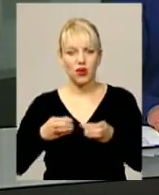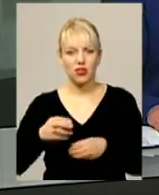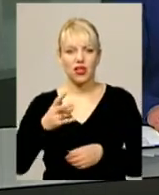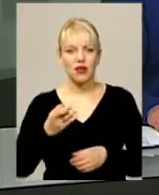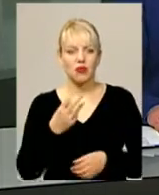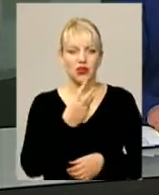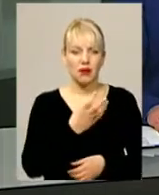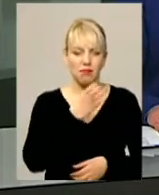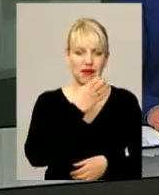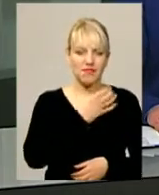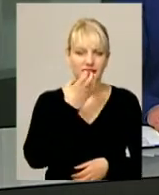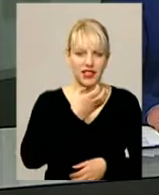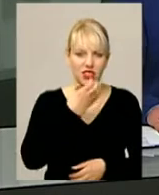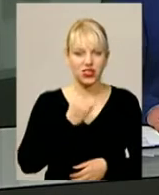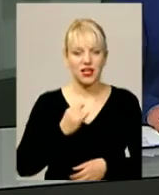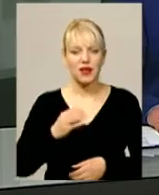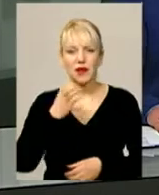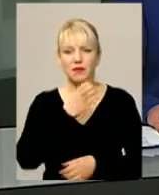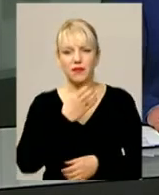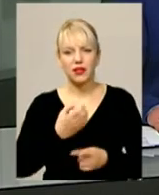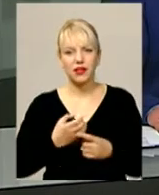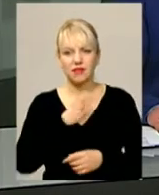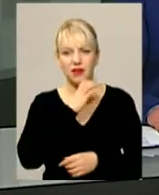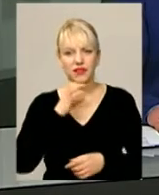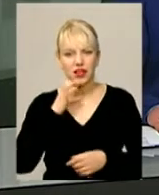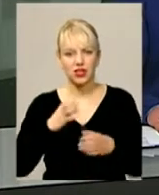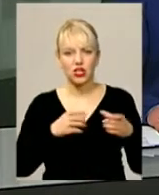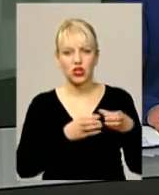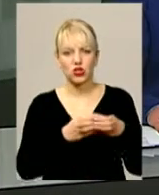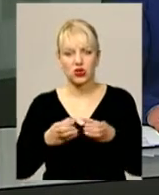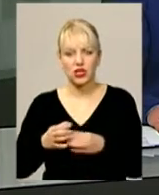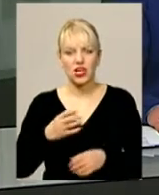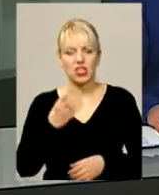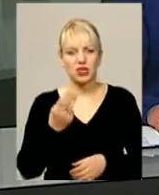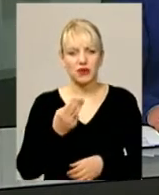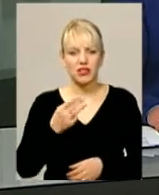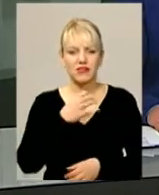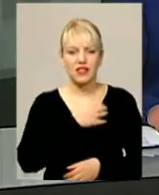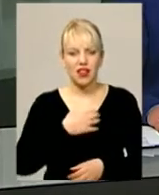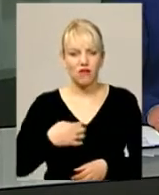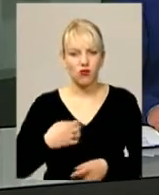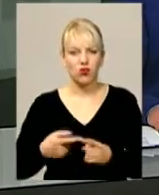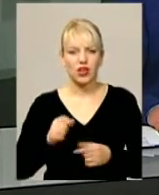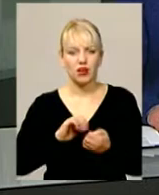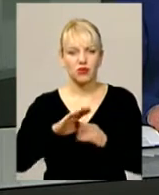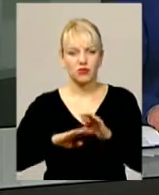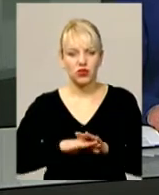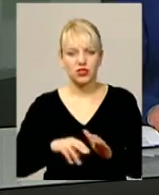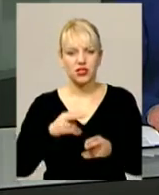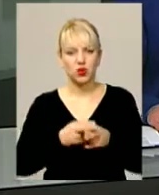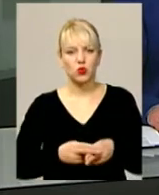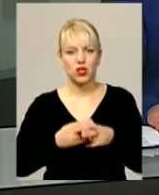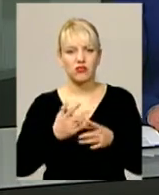північній і південній зонах. Шепетівки, Нетішина, Славути, а також команди міст Кам'янець-Подільський, Дунаєвці та Кам'янець-Подільського району.